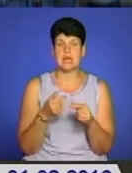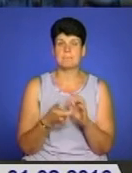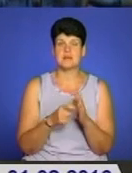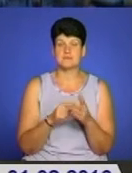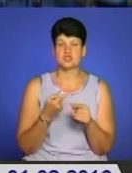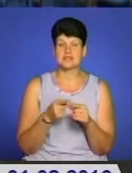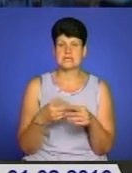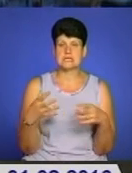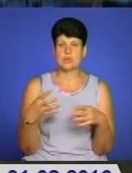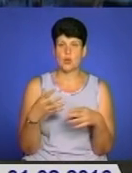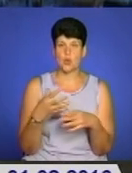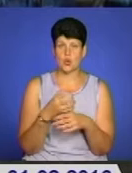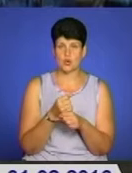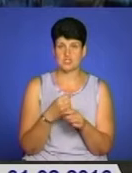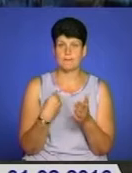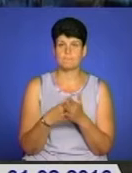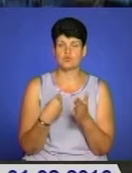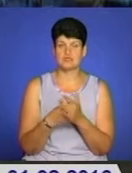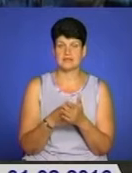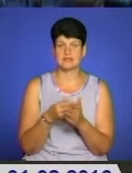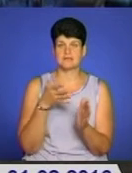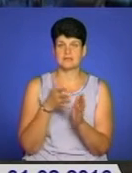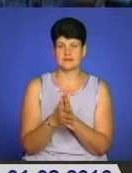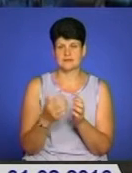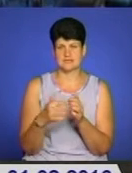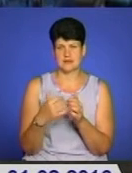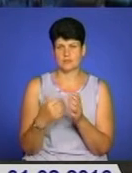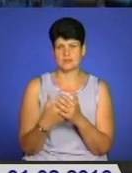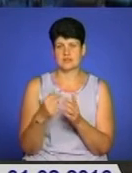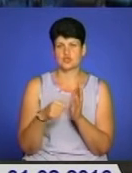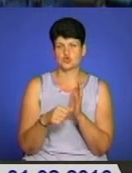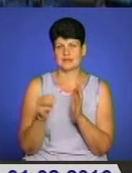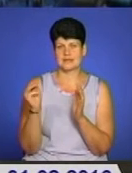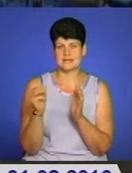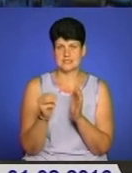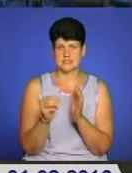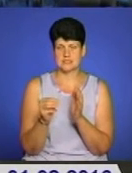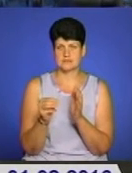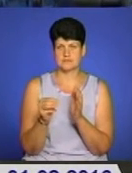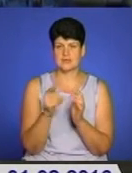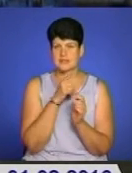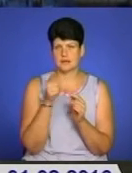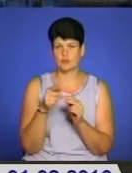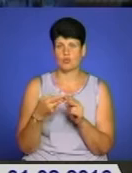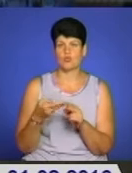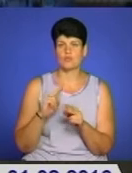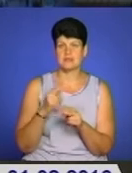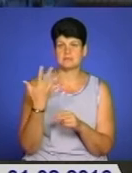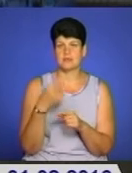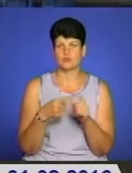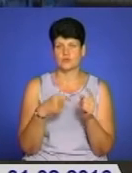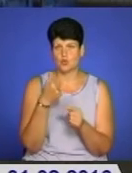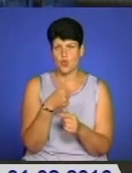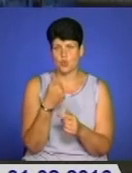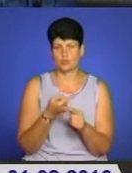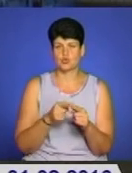скорочення бюджетних видатків в середньому в рік на 600 тисяч з терміном окупності 5,5 років по